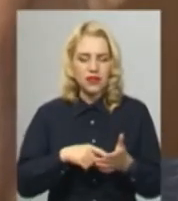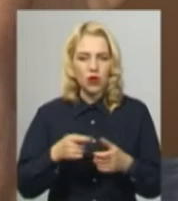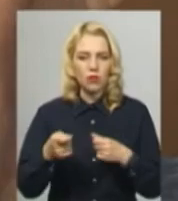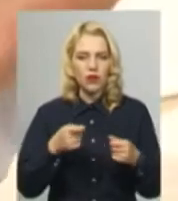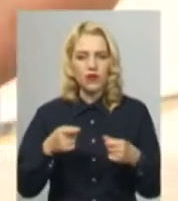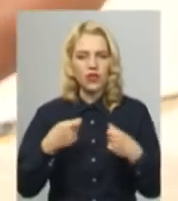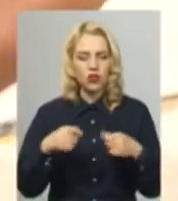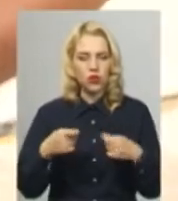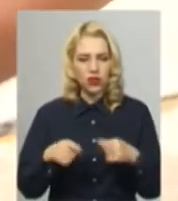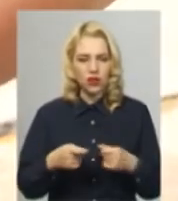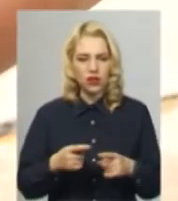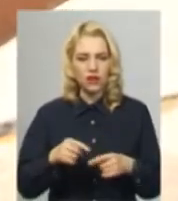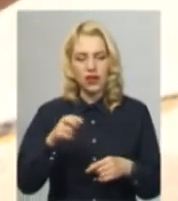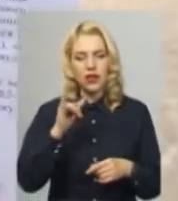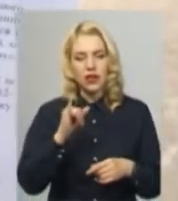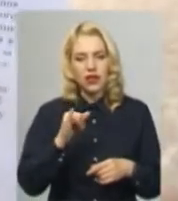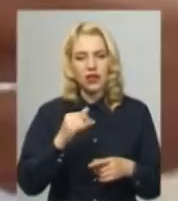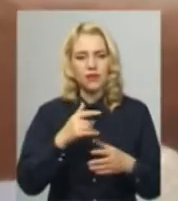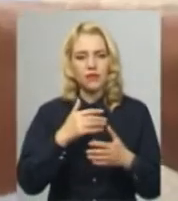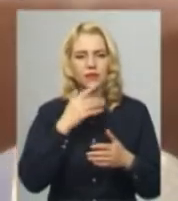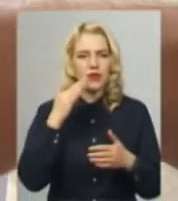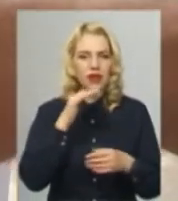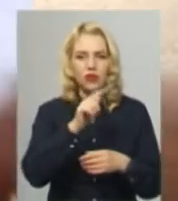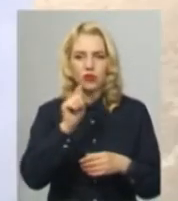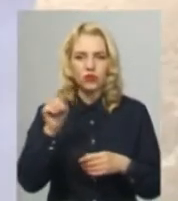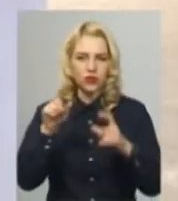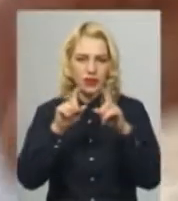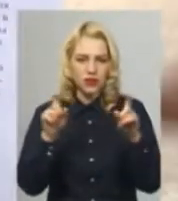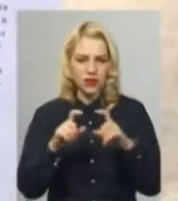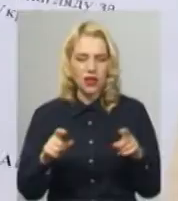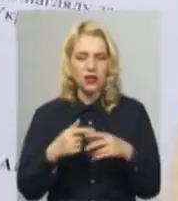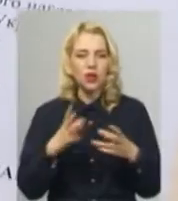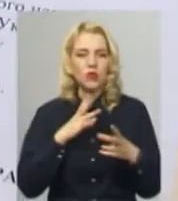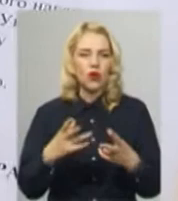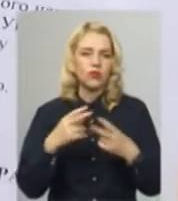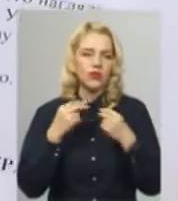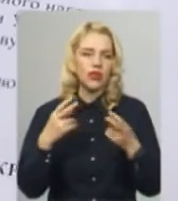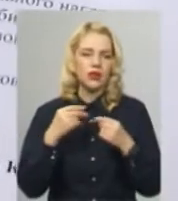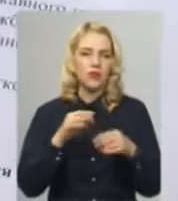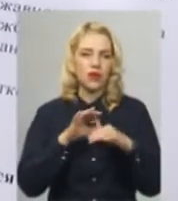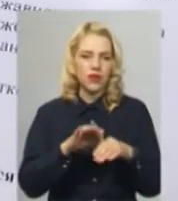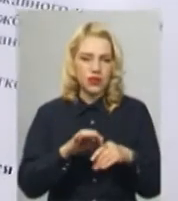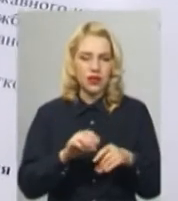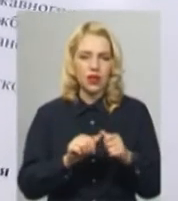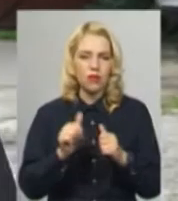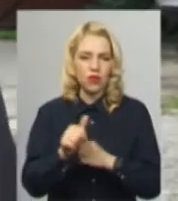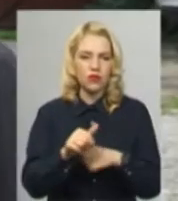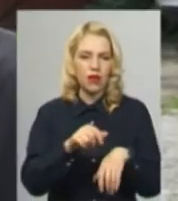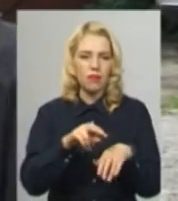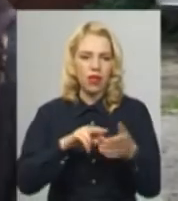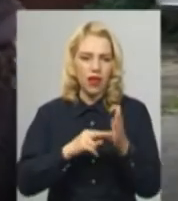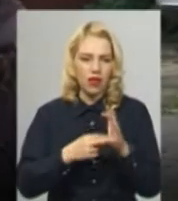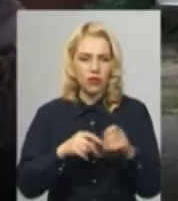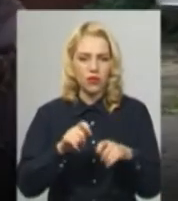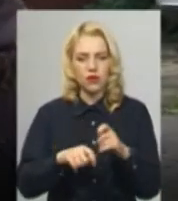Держпродспоживслужби області. Додає, що у останній інстанції прообіцяли провести позапланову перевірку, на що надіслали офіційний лист. Він